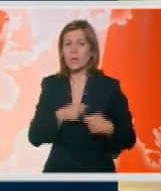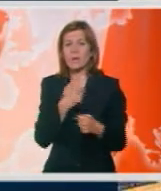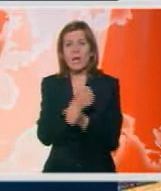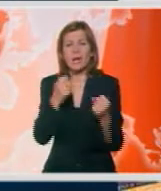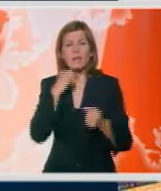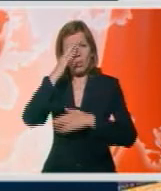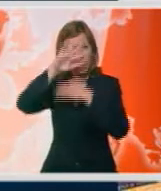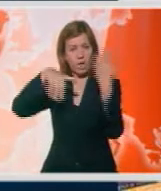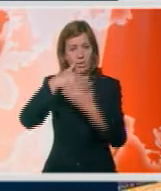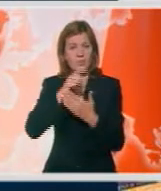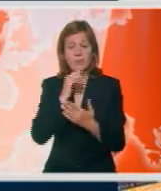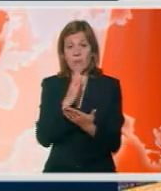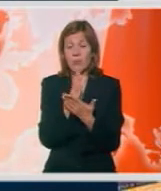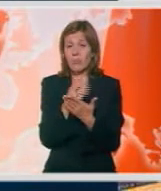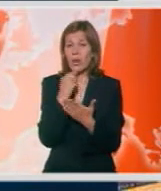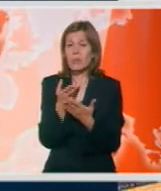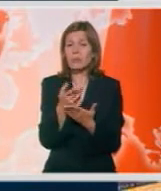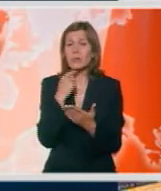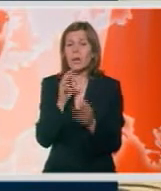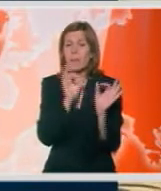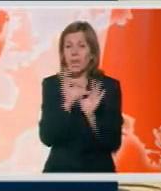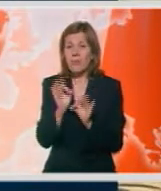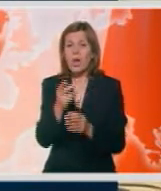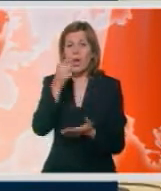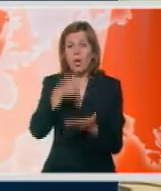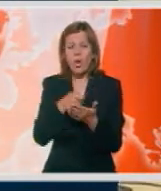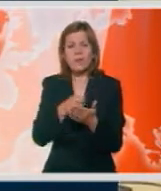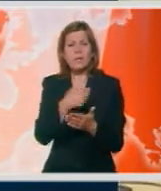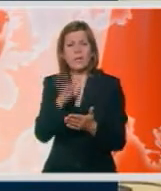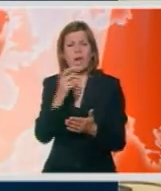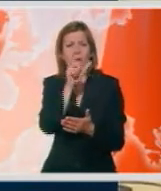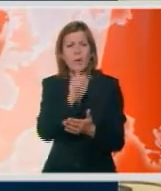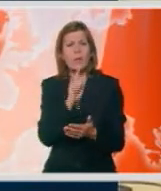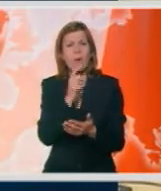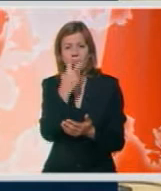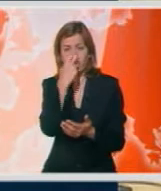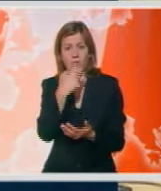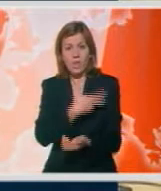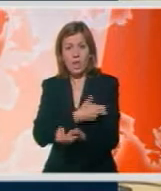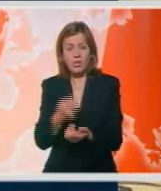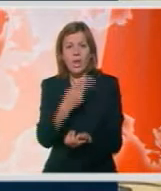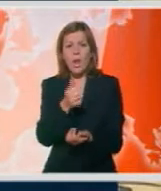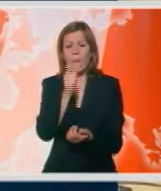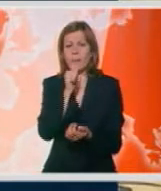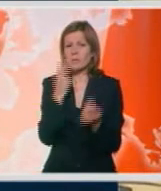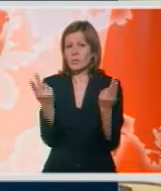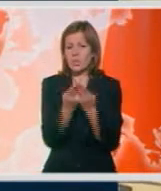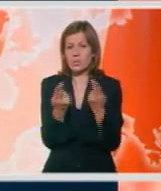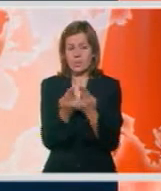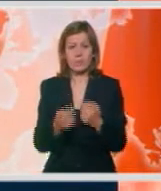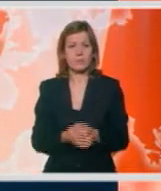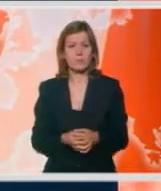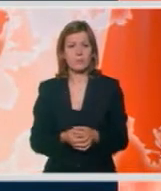poremećeja. Da ne bi došlo do recidiva, pravilo je, novac dalje od zavisnika, jer na Koskara deluje kao piće na alkoholičara.